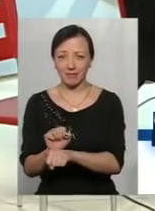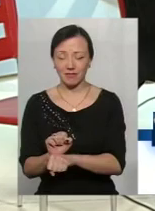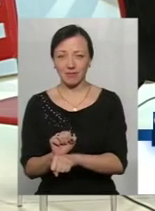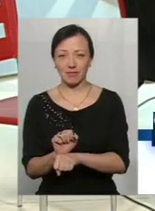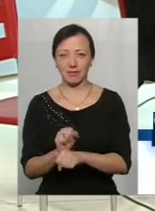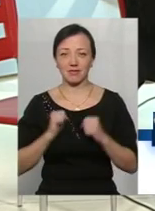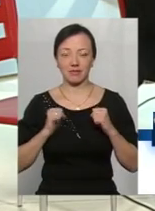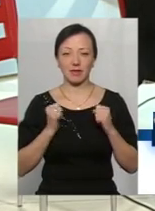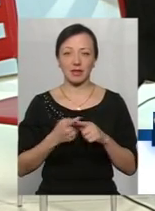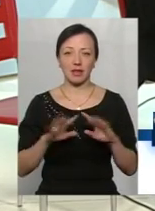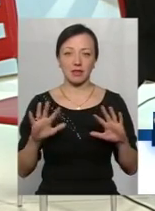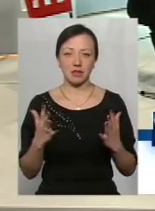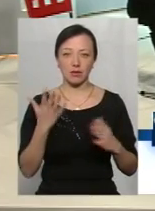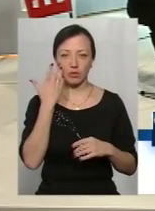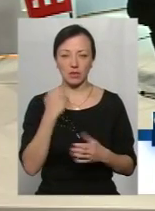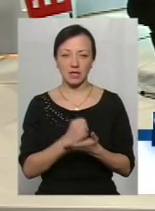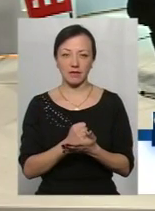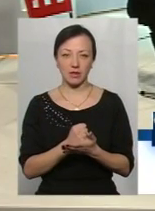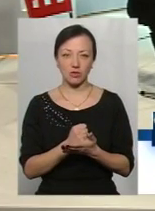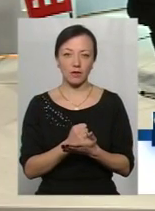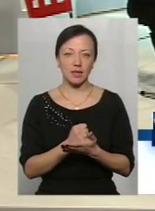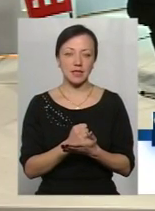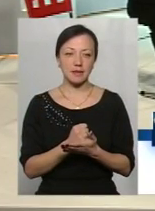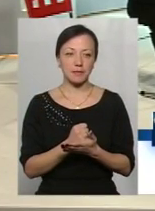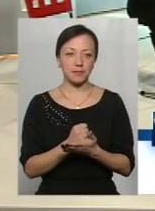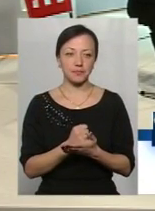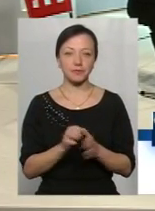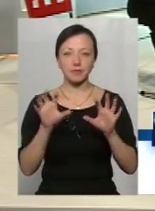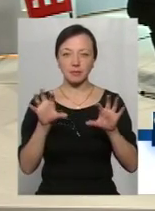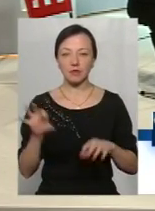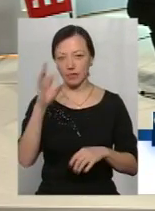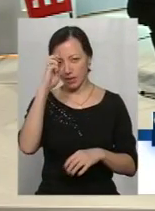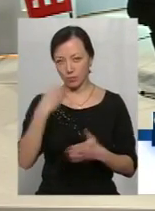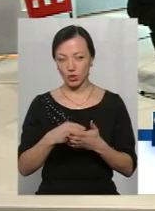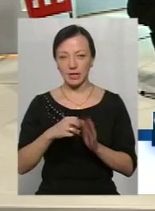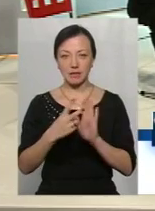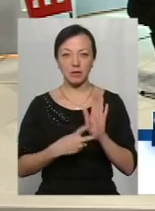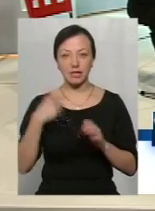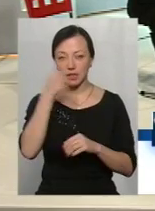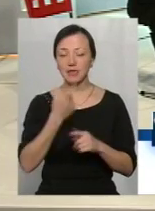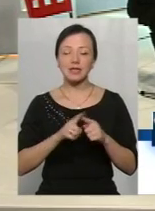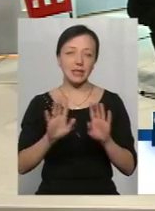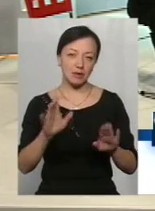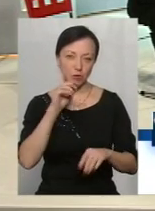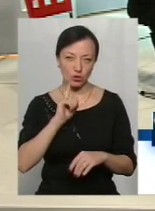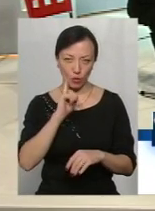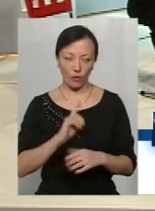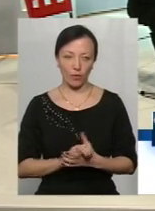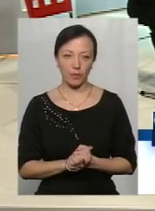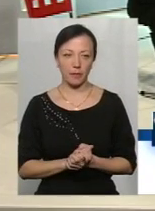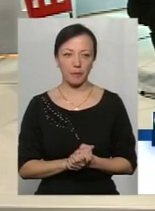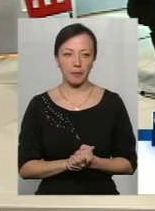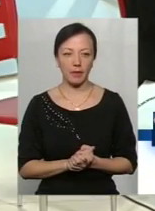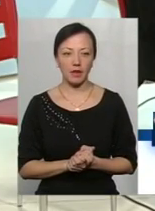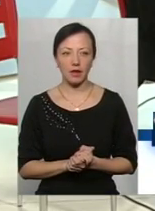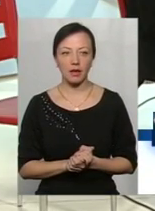призупиняють. Отак, як це сталося при затвердженні закону про Держбюджет на 2017 рік. Але це тимчасово. А взагалі